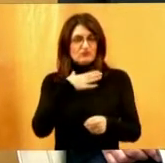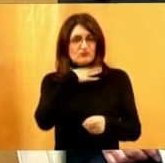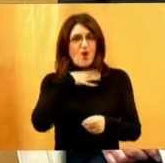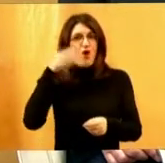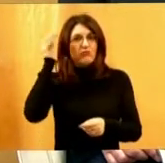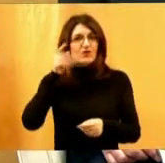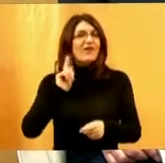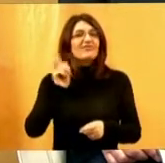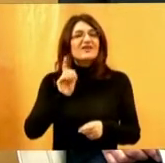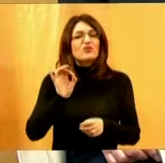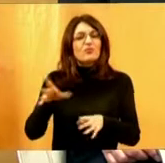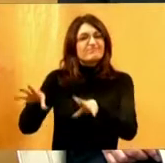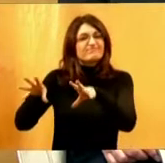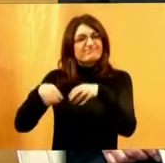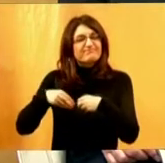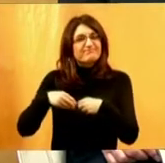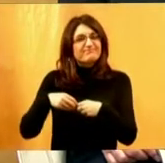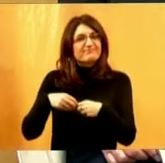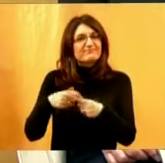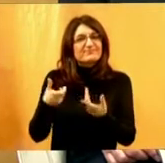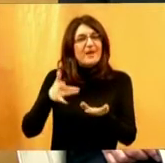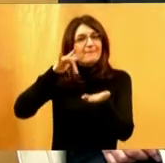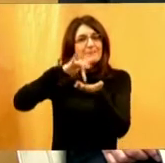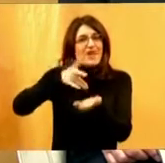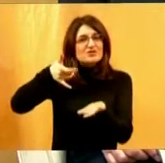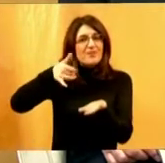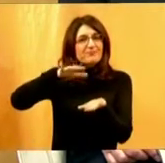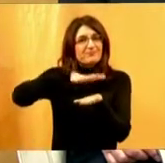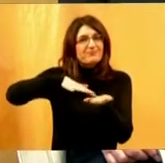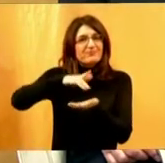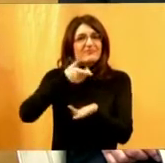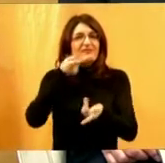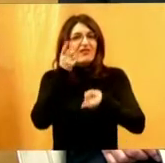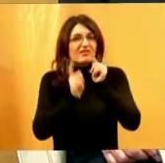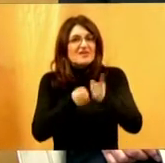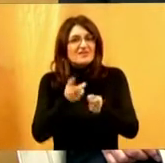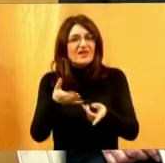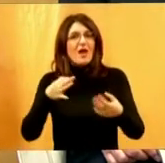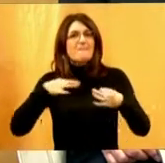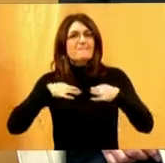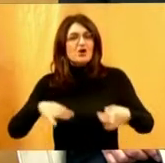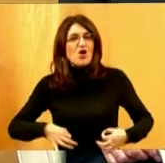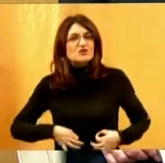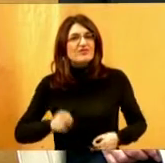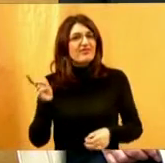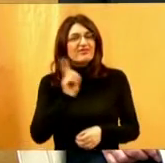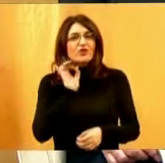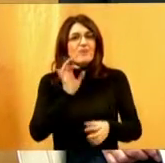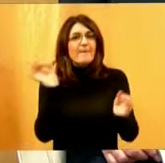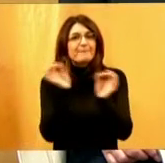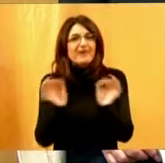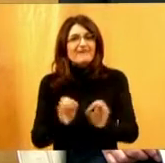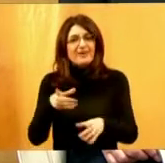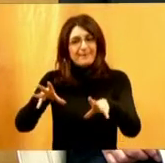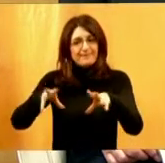budu neprihvaćeni. Sredina nastavnika i profesora ne bude pripremljena za